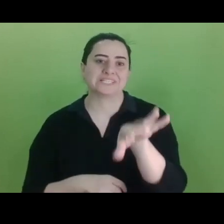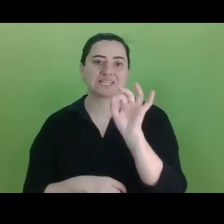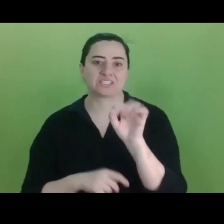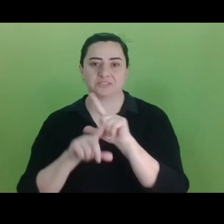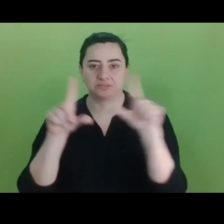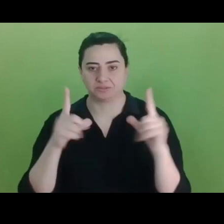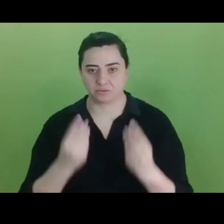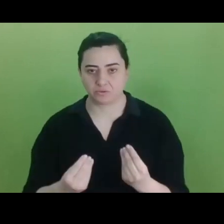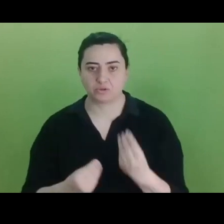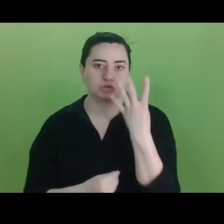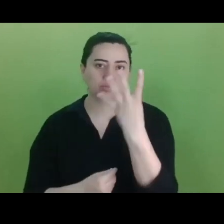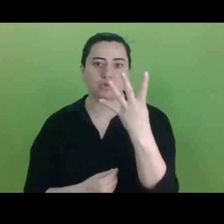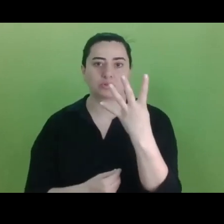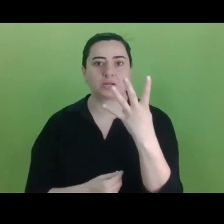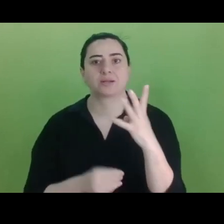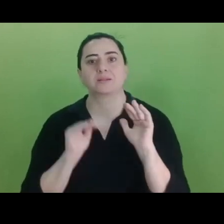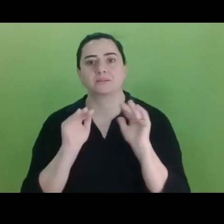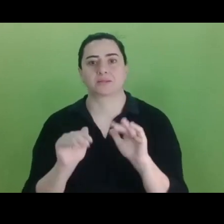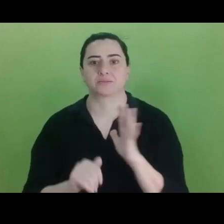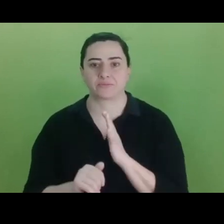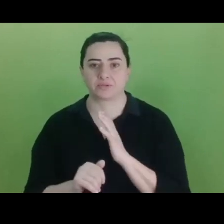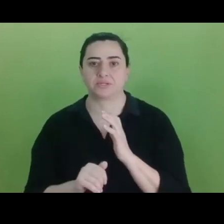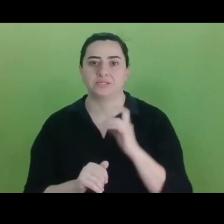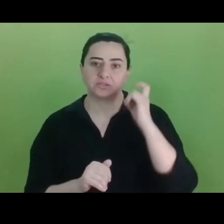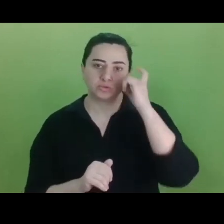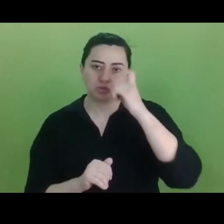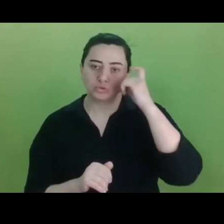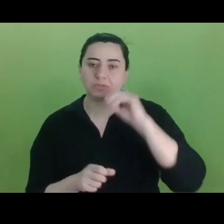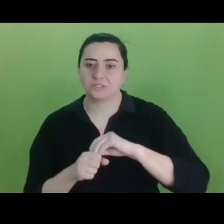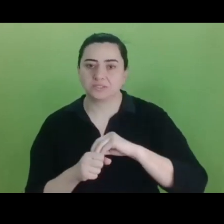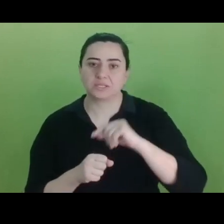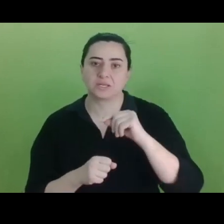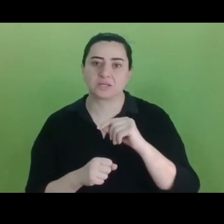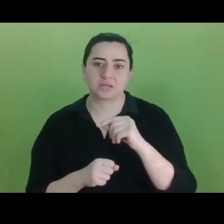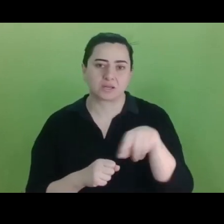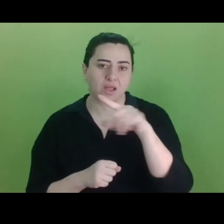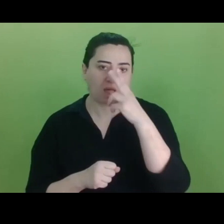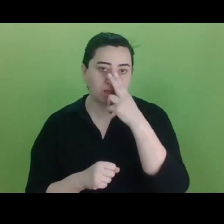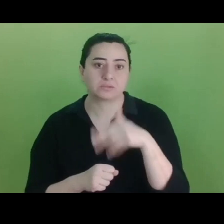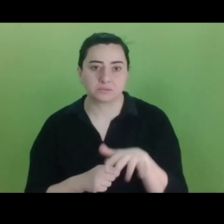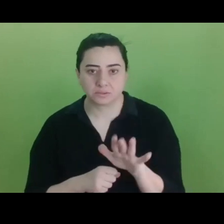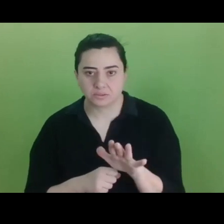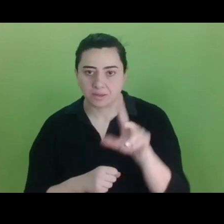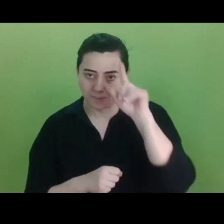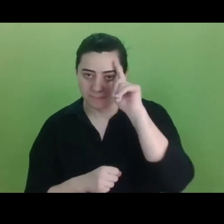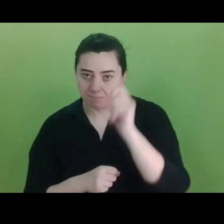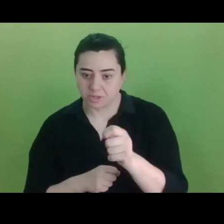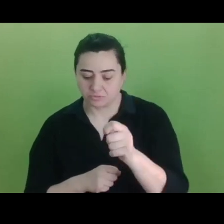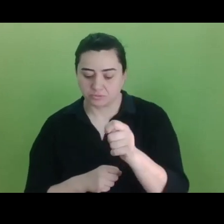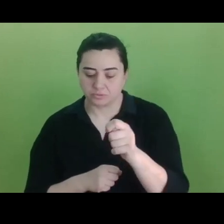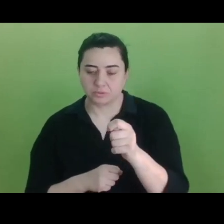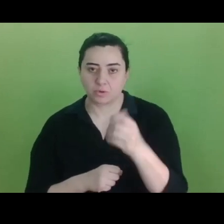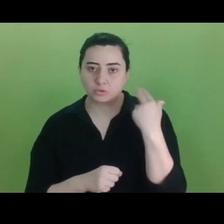Dört tane destek kategorimiz var. Sivi Düşün'e daha öncesinde eğer ki aşina değilseniz, başvuru rehberine